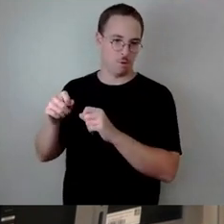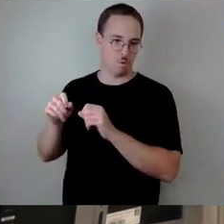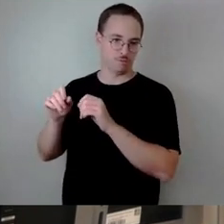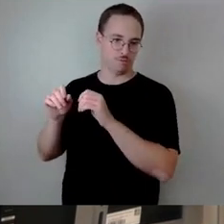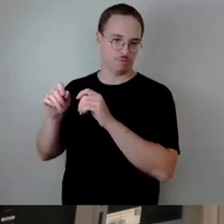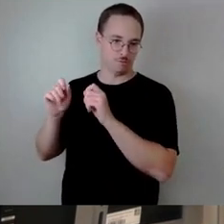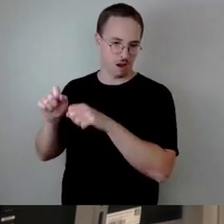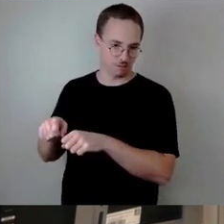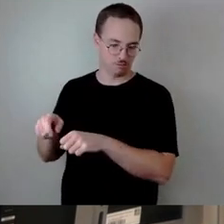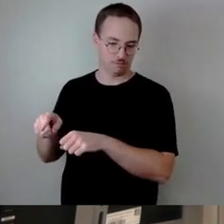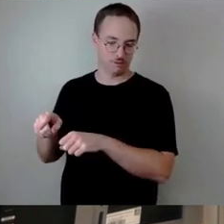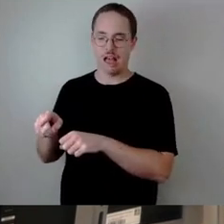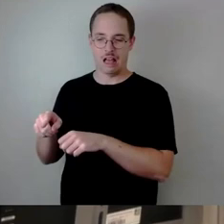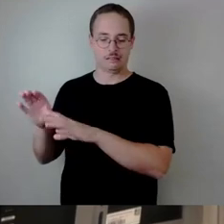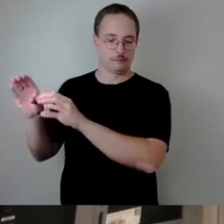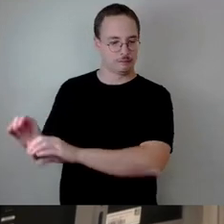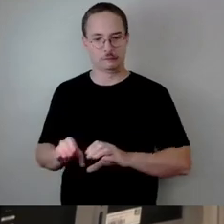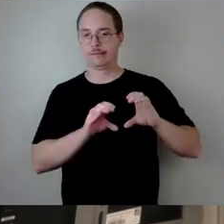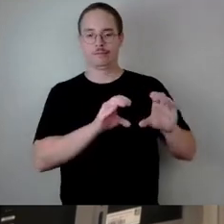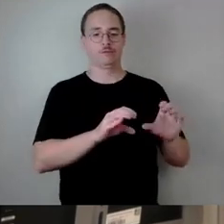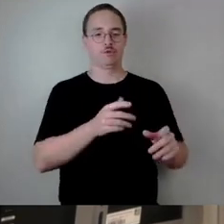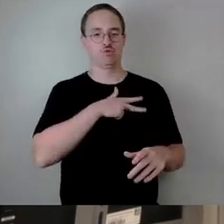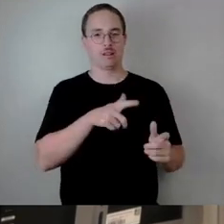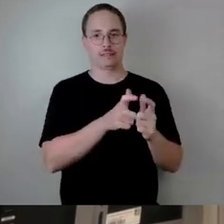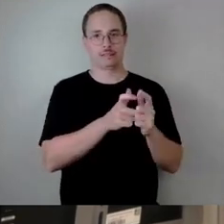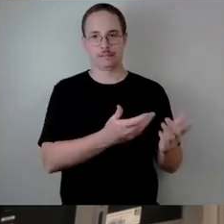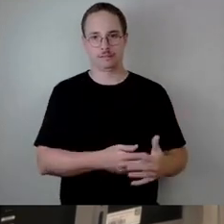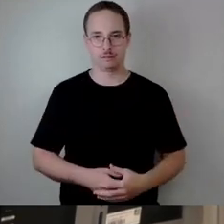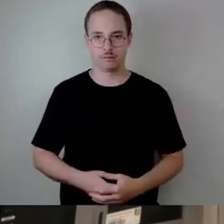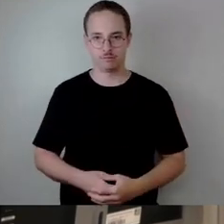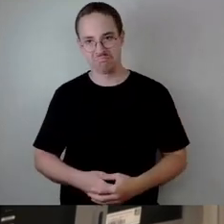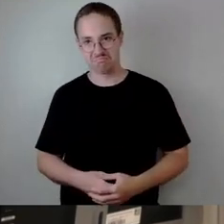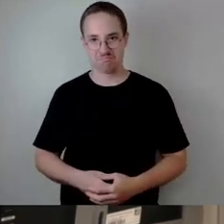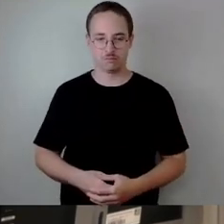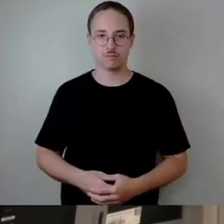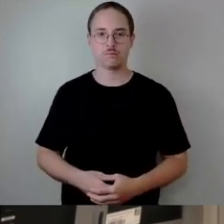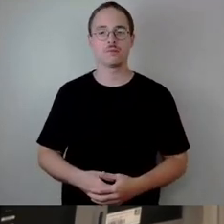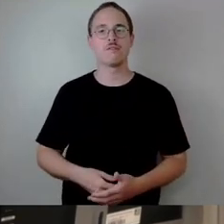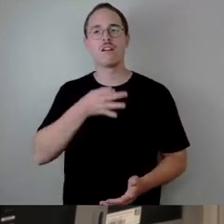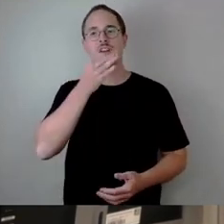Kann mir irgendjemand sagen, was der Wiederaufbau der Brücke ungefähr kosten würde?